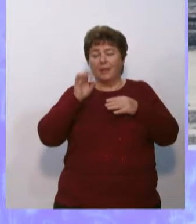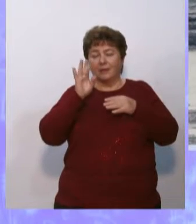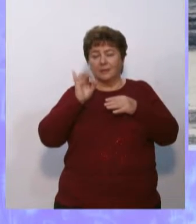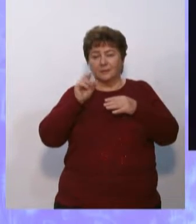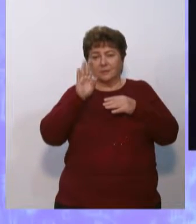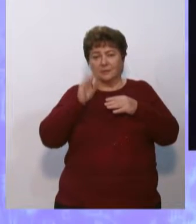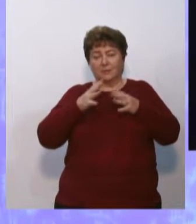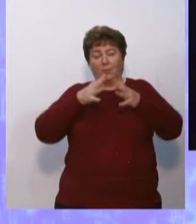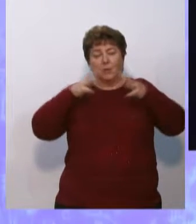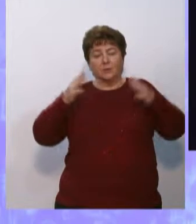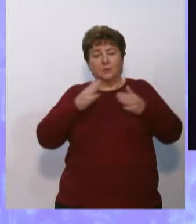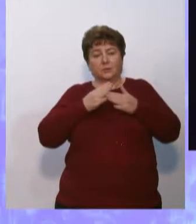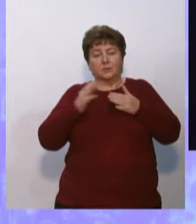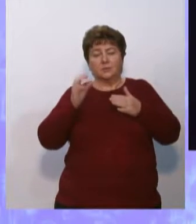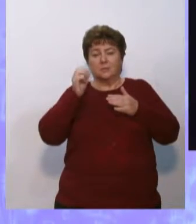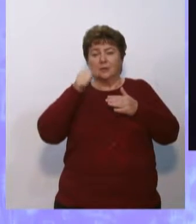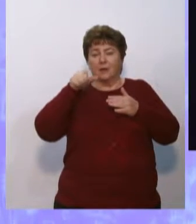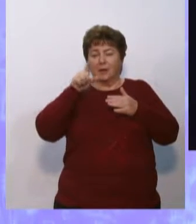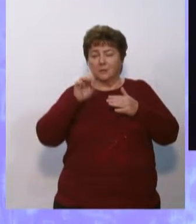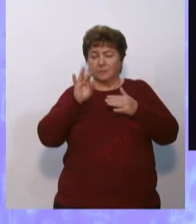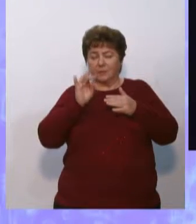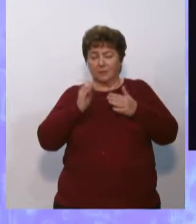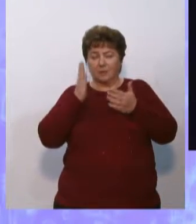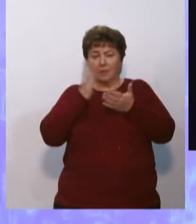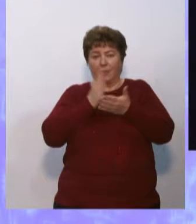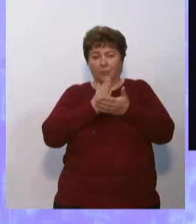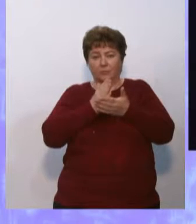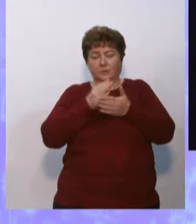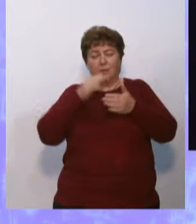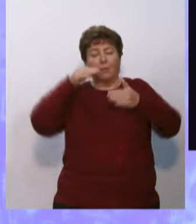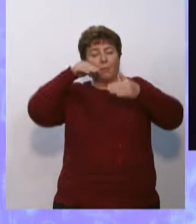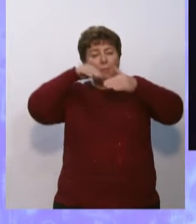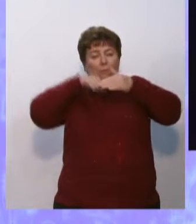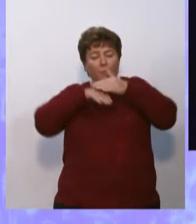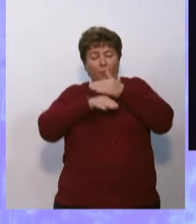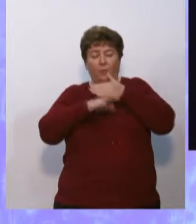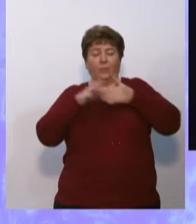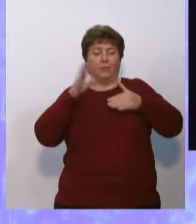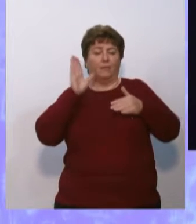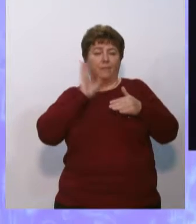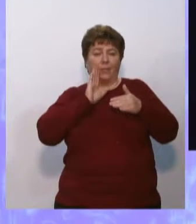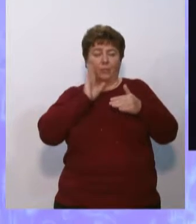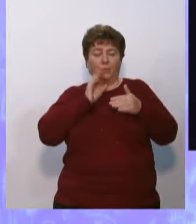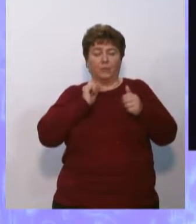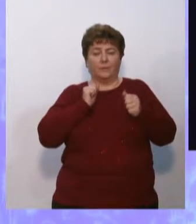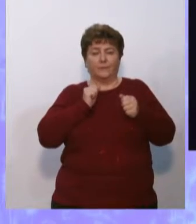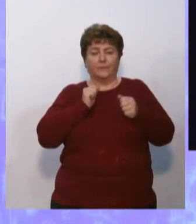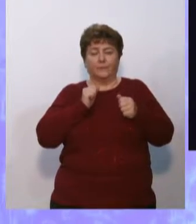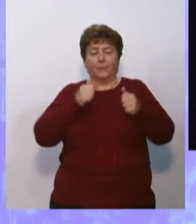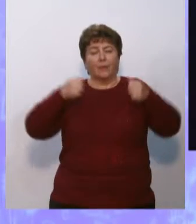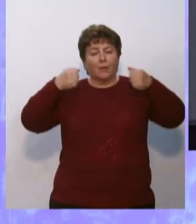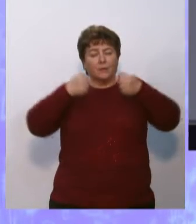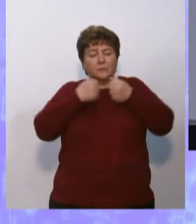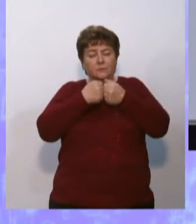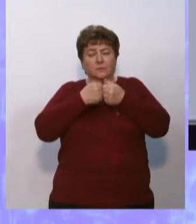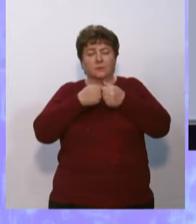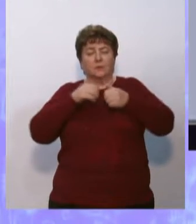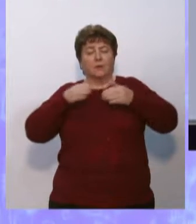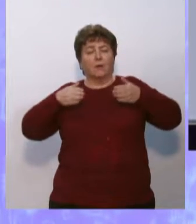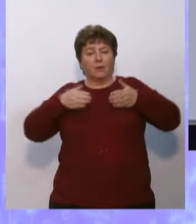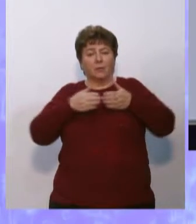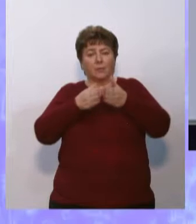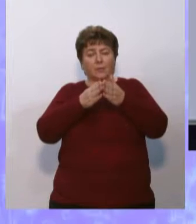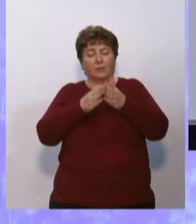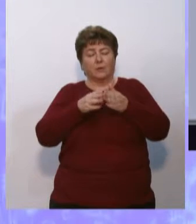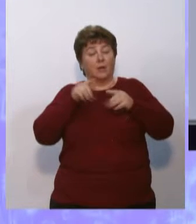Большая часть айсберга находится под водой. Столкновение судна